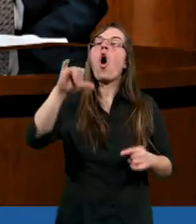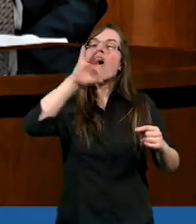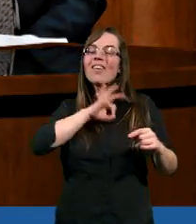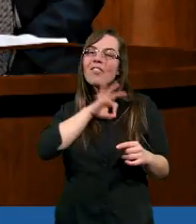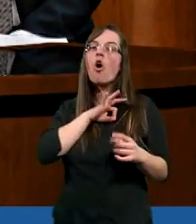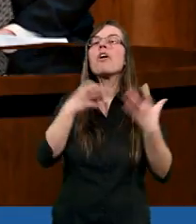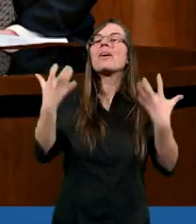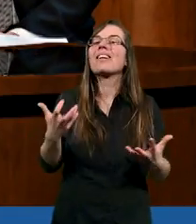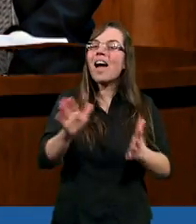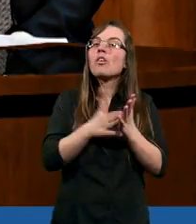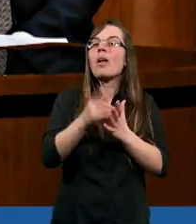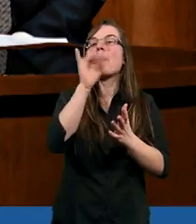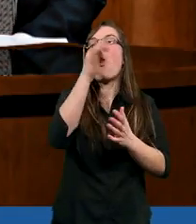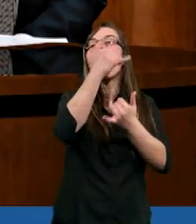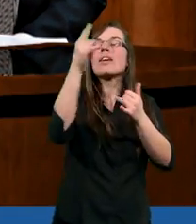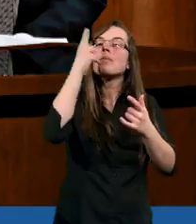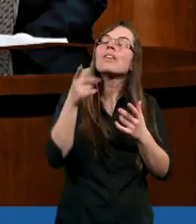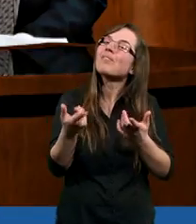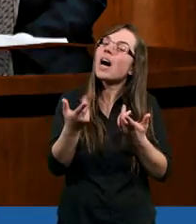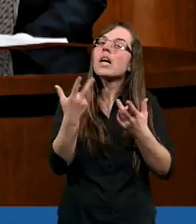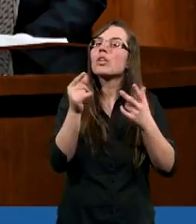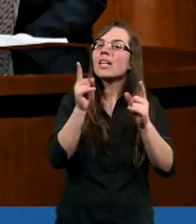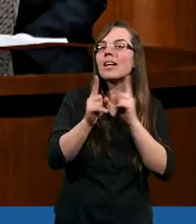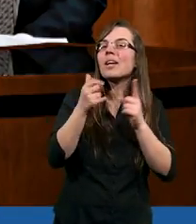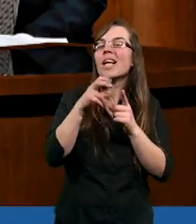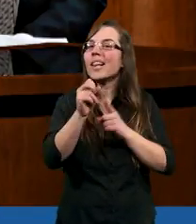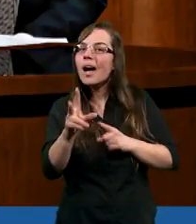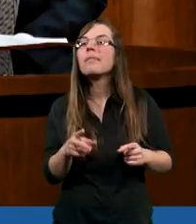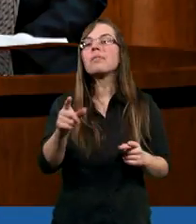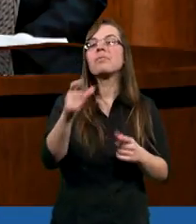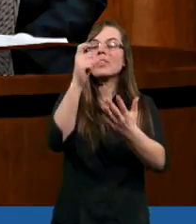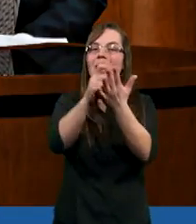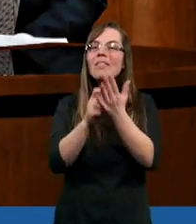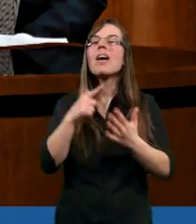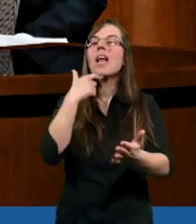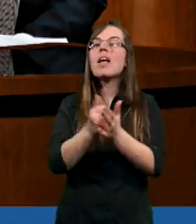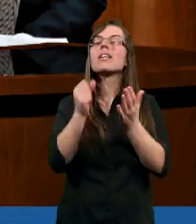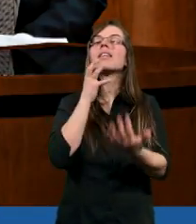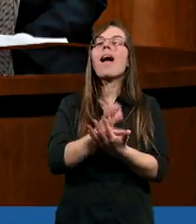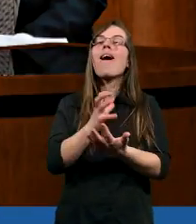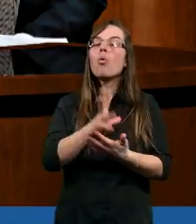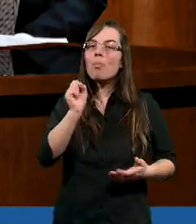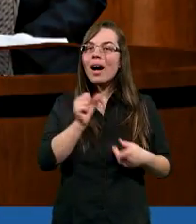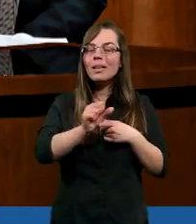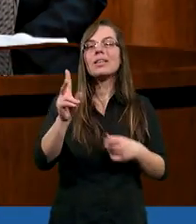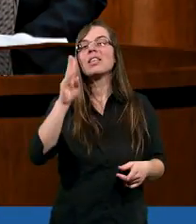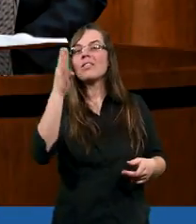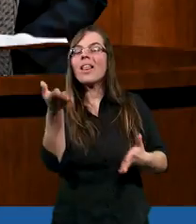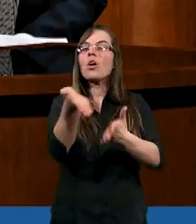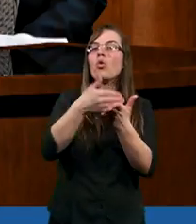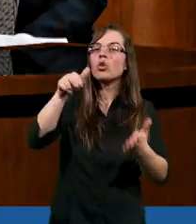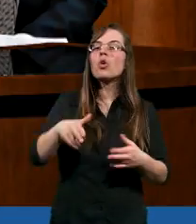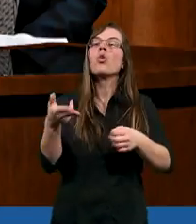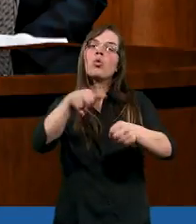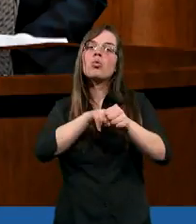swoim szczęściu. Ja myślę, że warto tutaj zacytować werset z listu Jakuba z czwartego